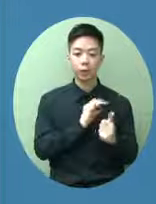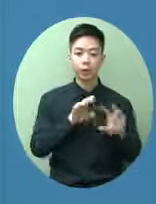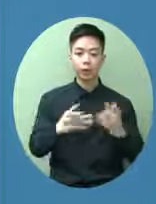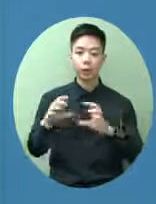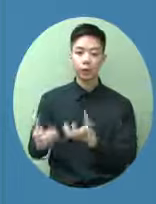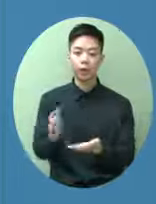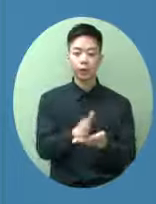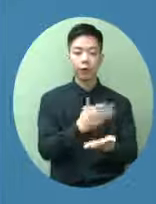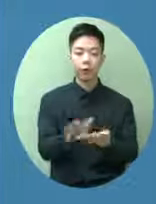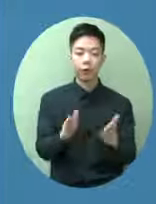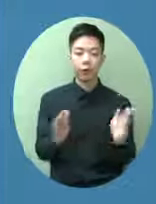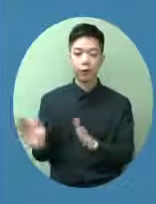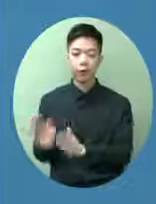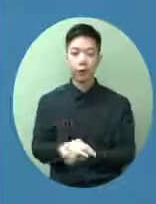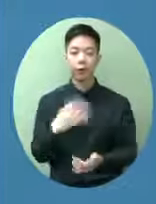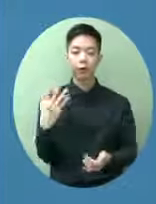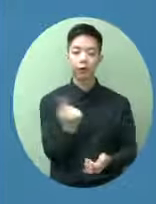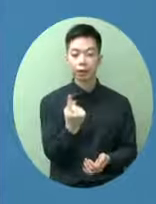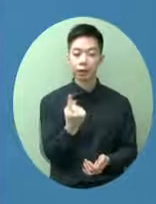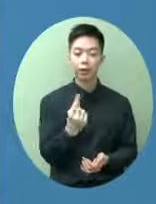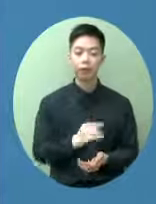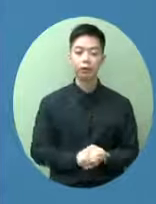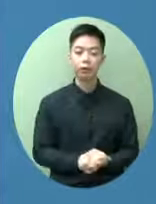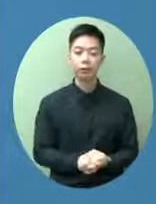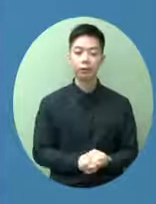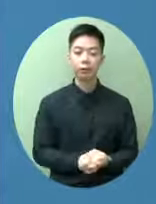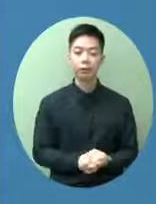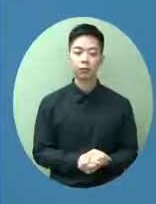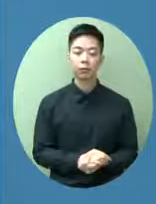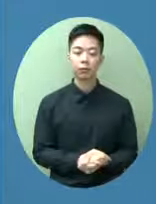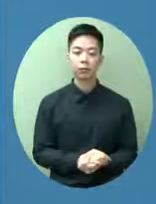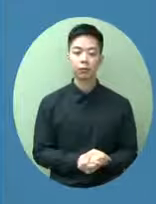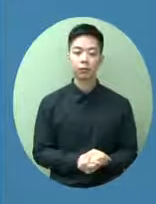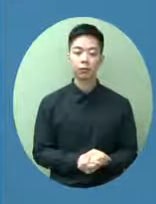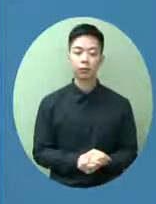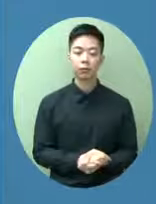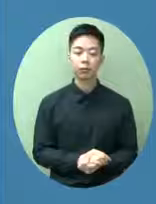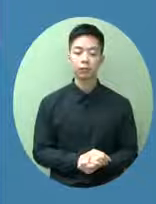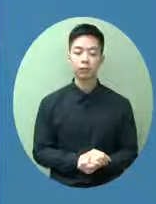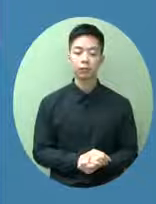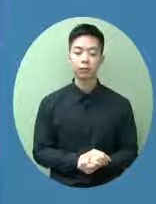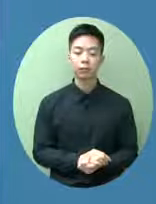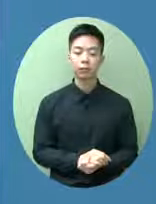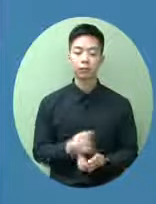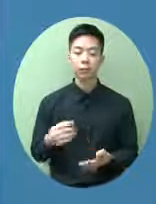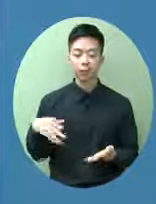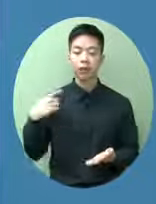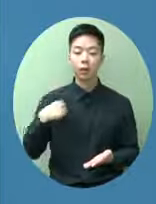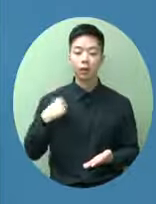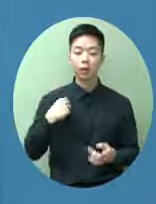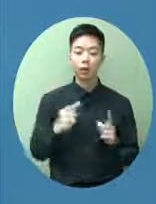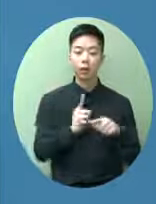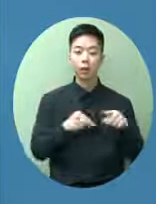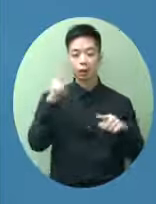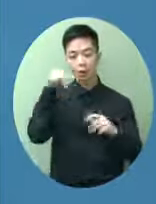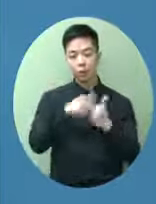的過程裏面是首次援引在法律上面這個亦都是落實全國人大常委會修訂